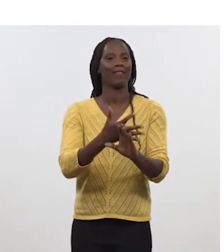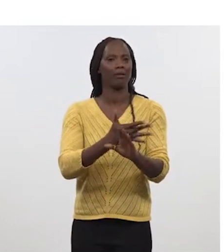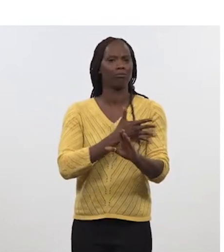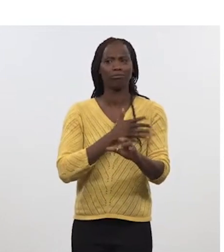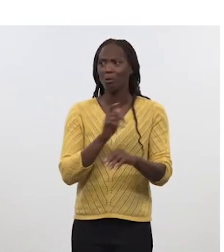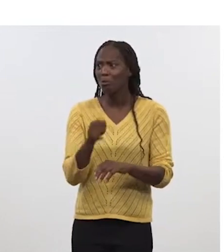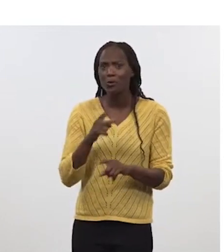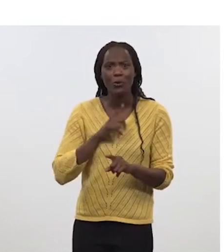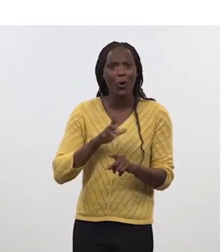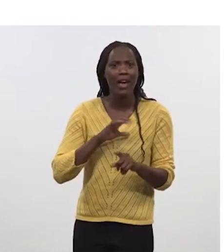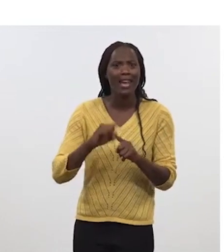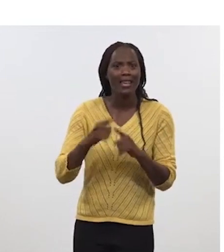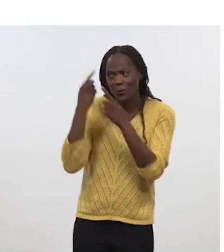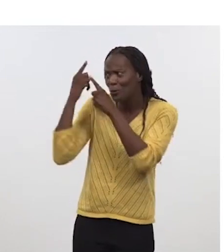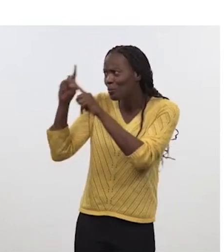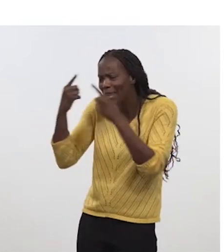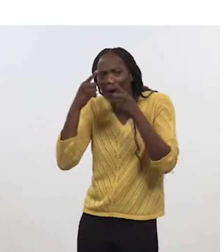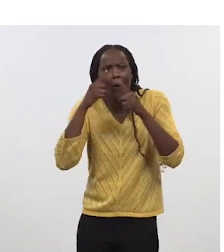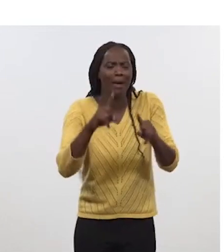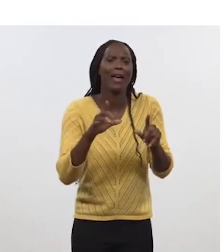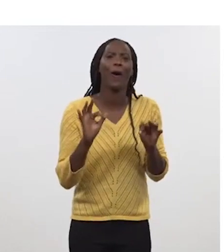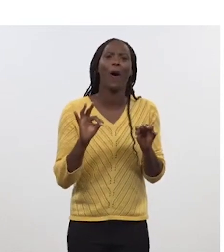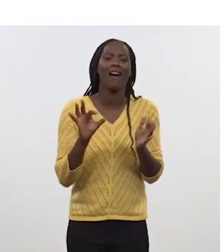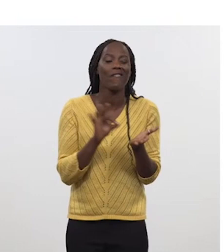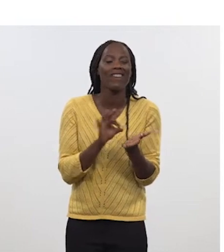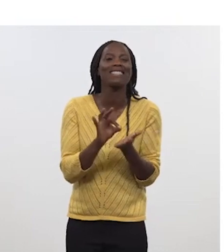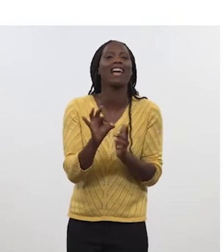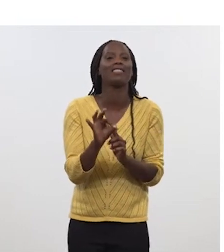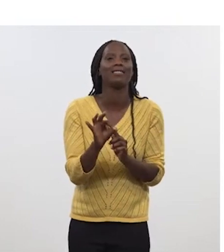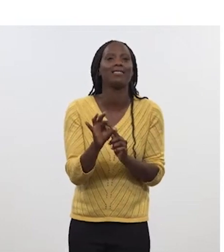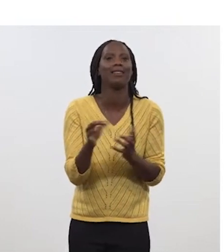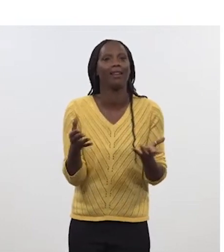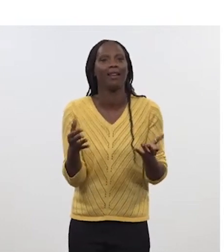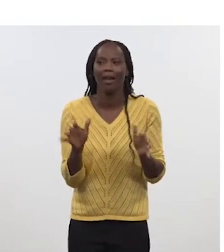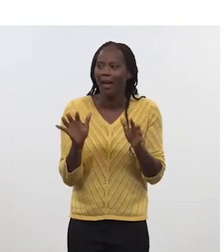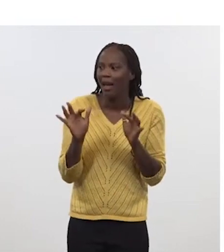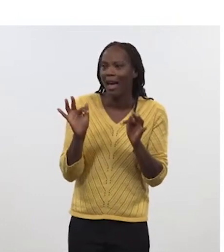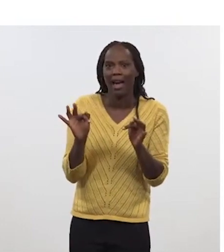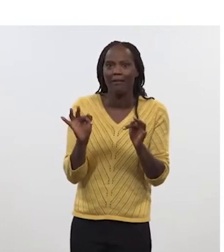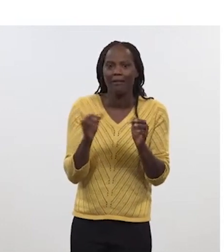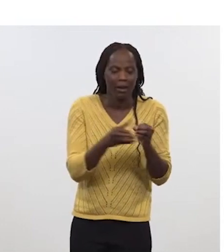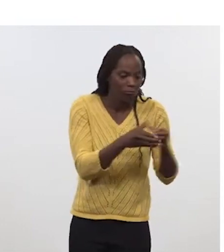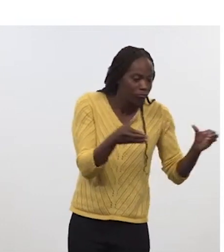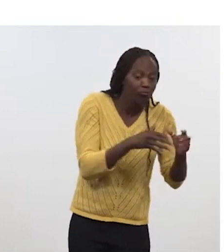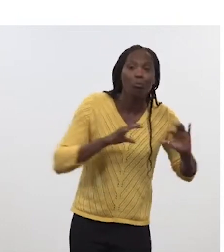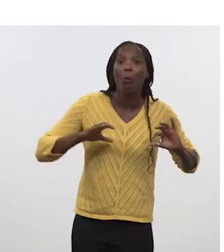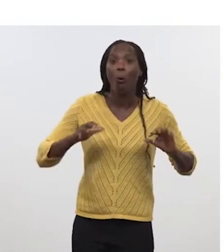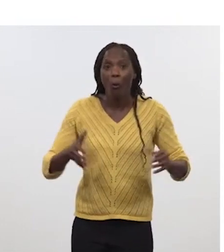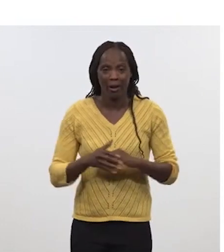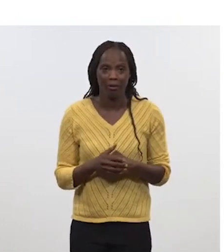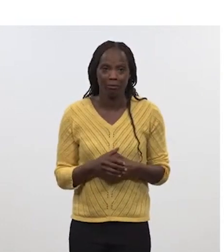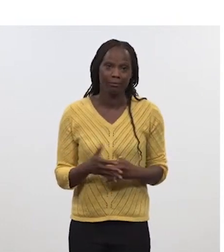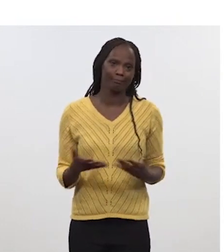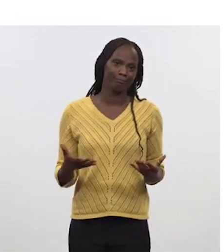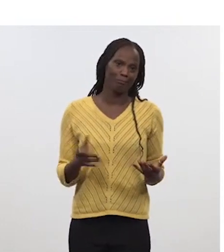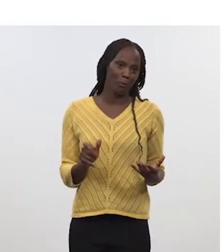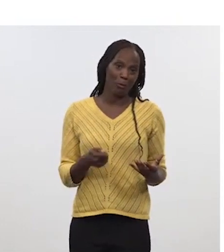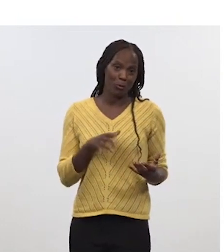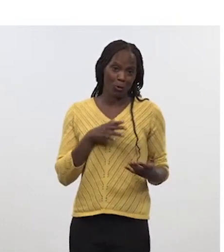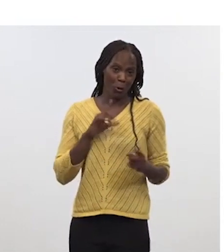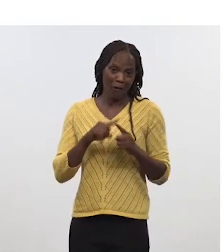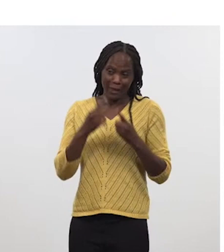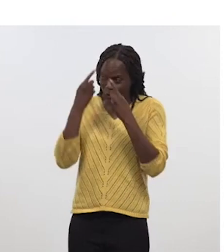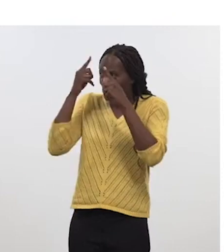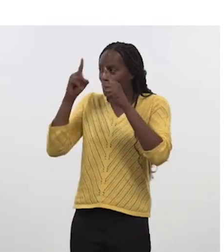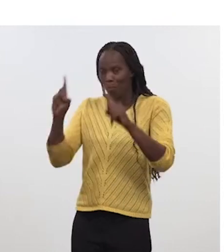divergences en ce qui concerne la tactique à appliquer dans le combat, la tactique des unités. Il y aura bien sûr des divergences, mais